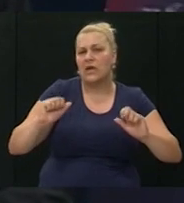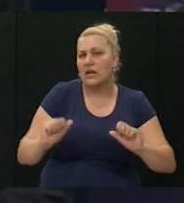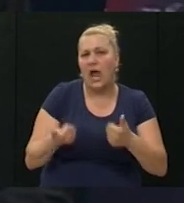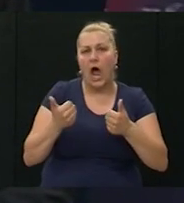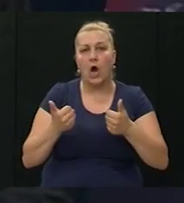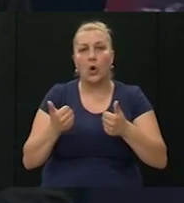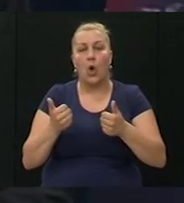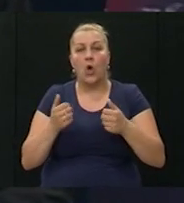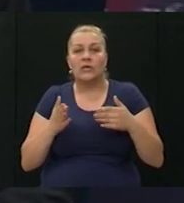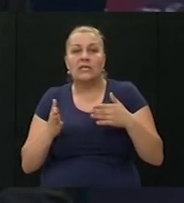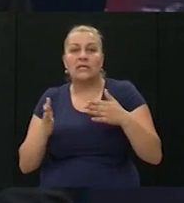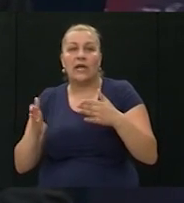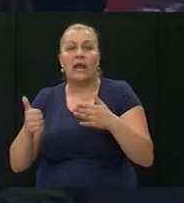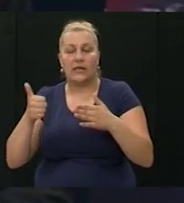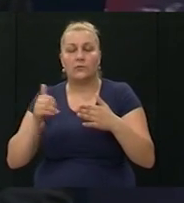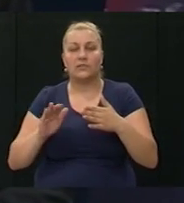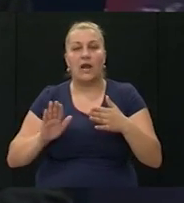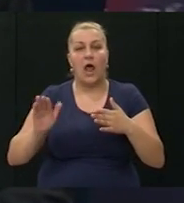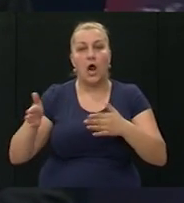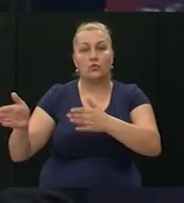odklizava na jednu stranu.